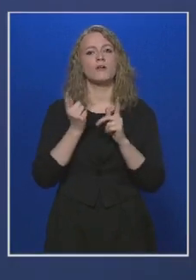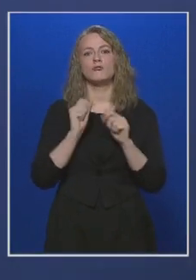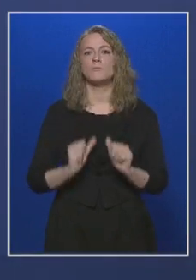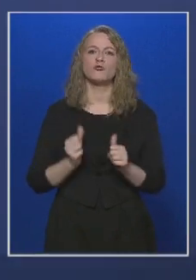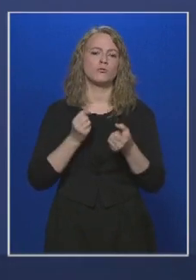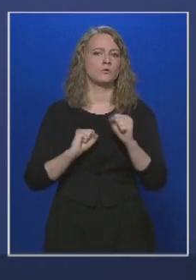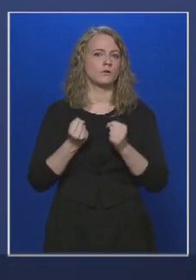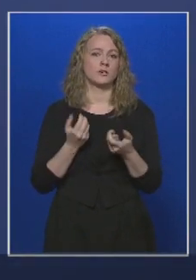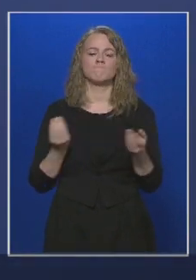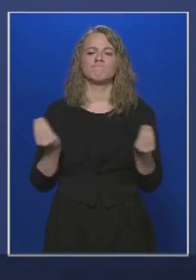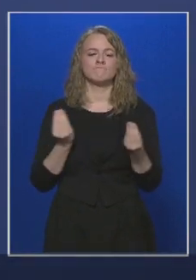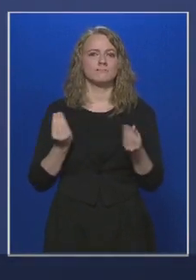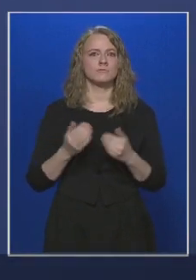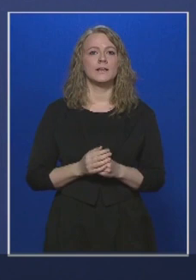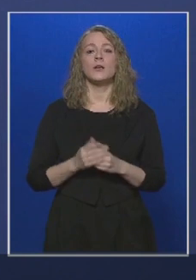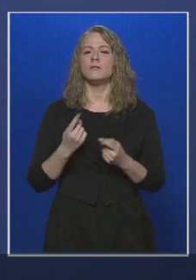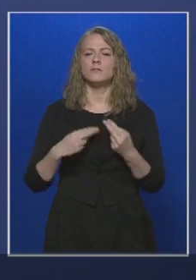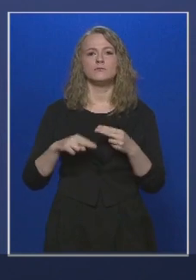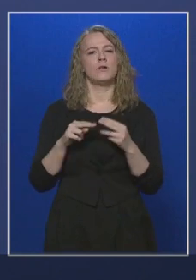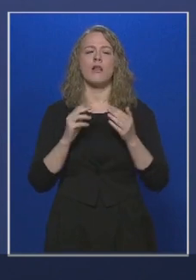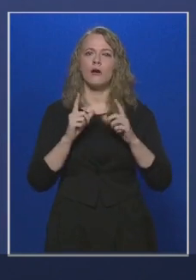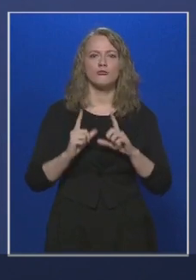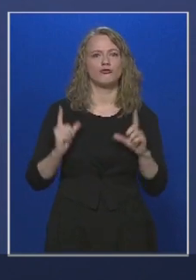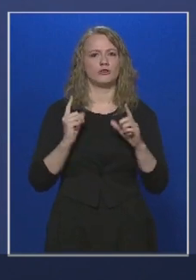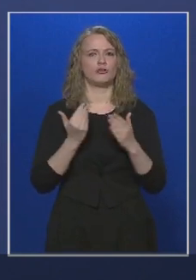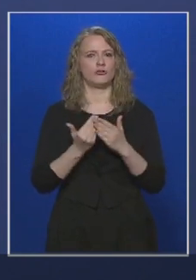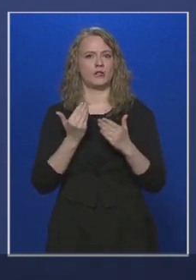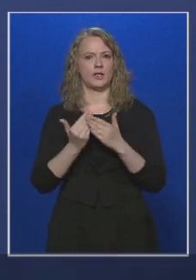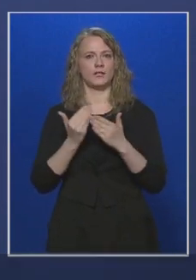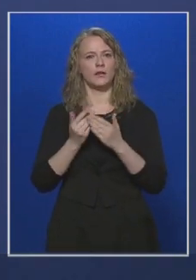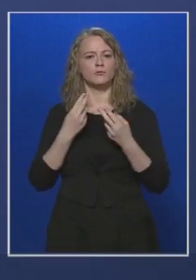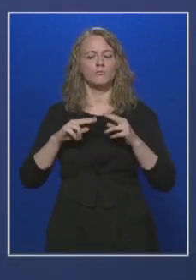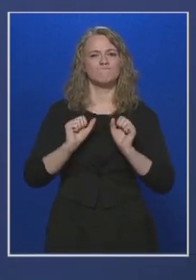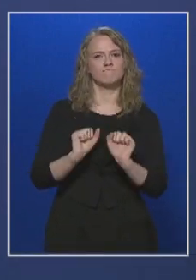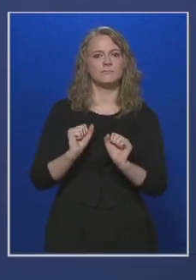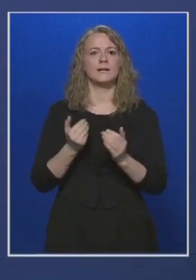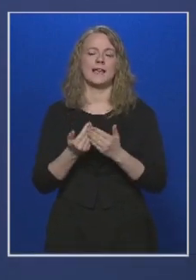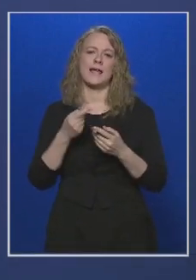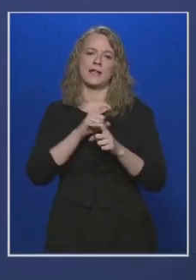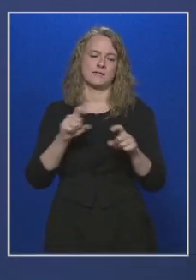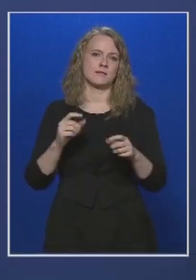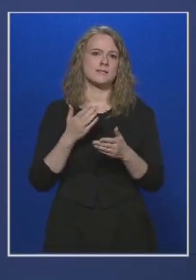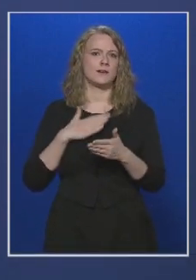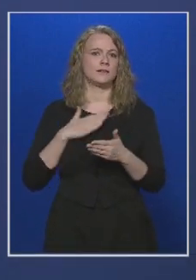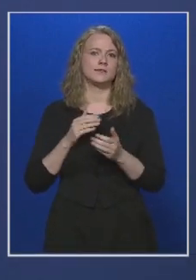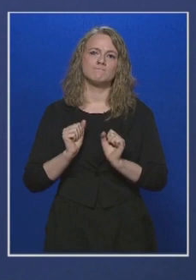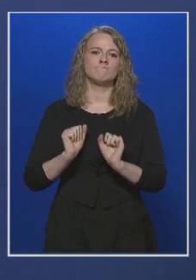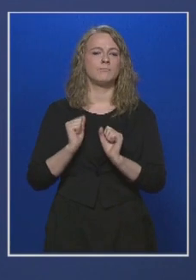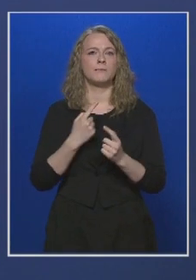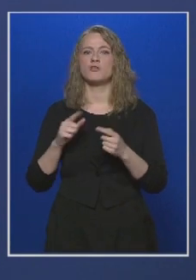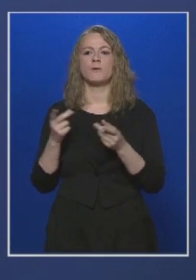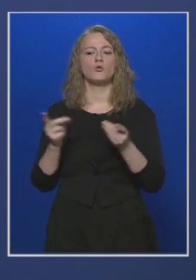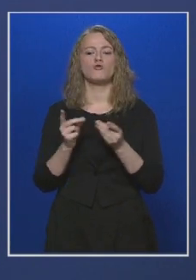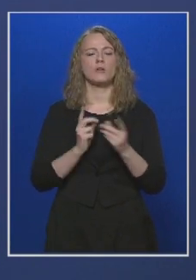működésre, ugyanis azon vagyunk, hogy minél inkább lassítsuk a koronavírus terjedését, és ezt ezen a módon is szeretnénk elősegíteni, hogy most már mi sem az